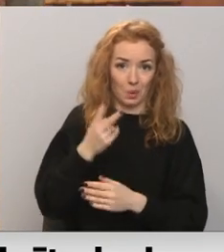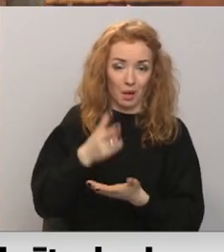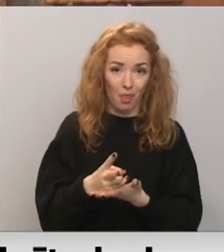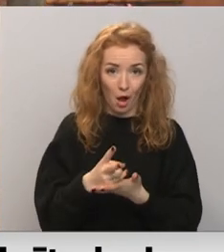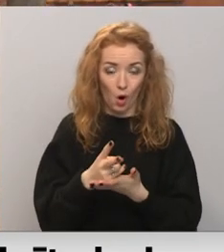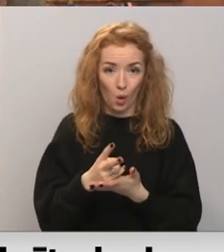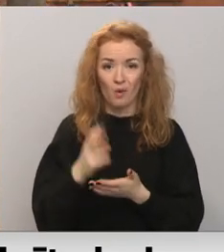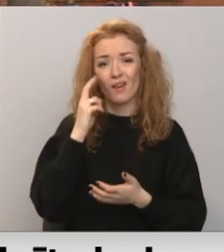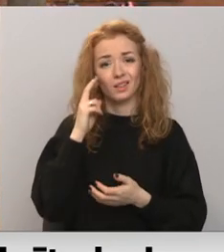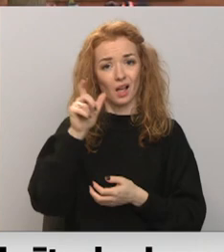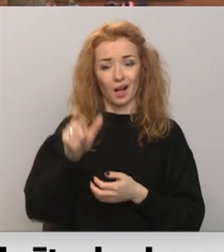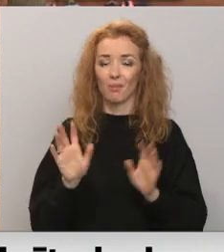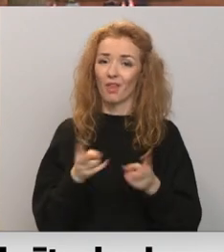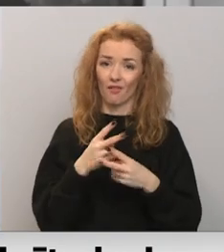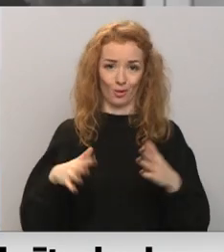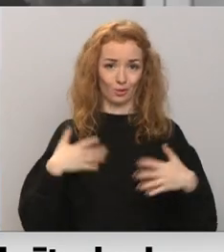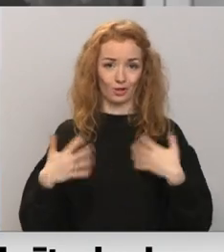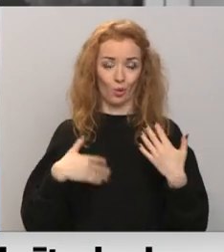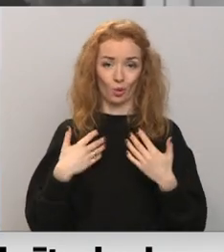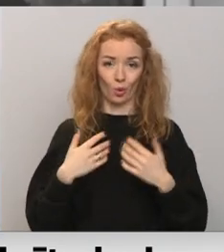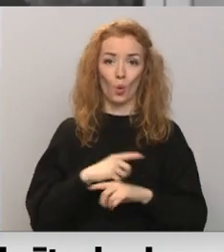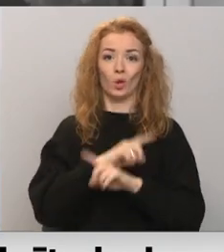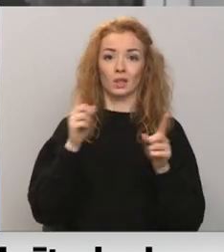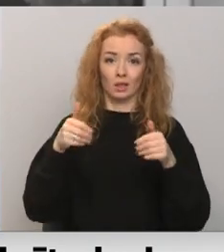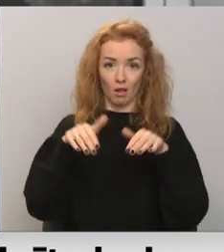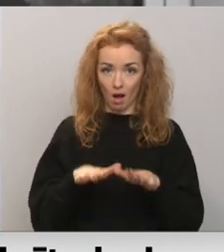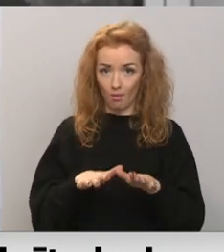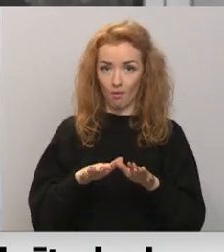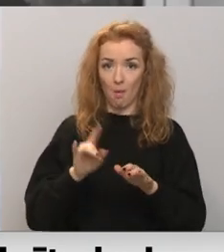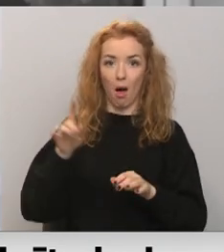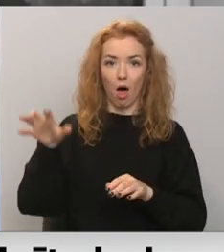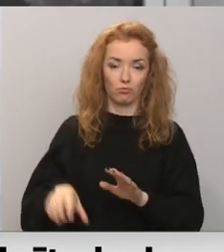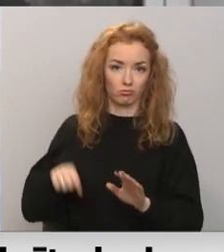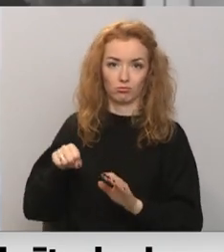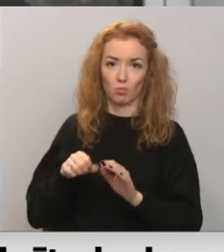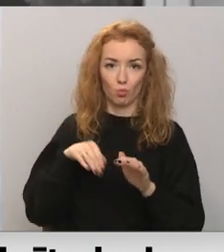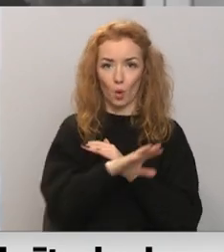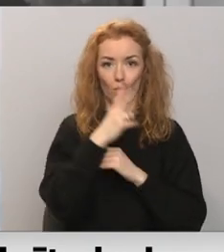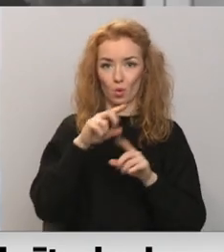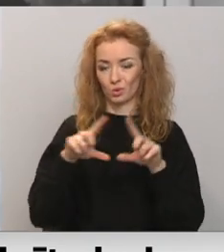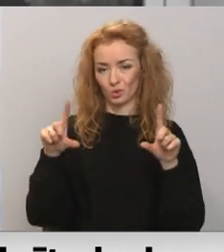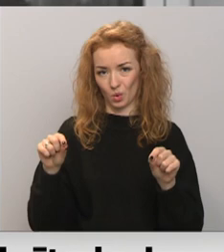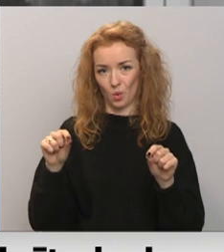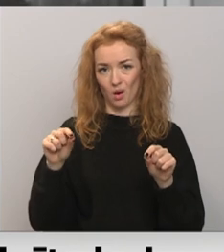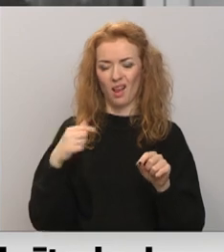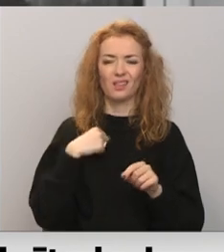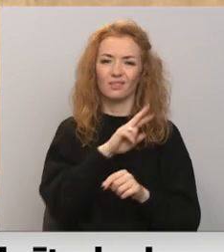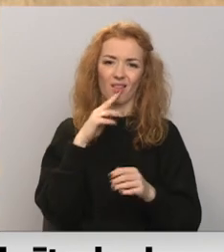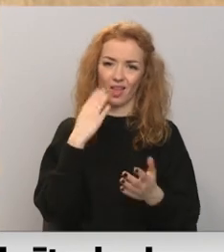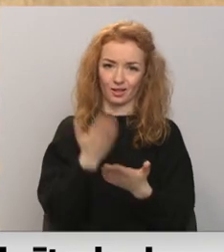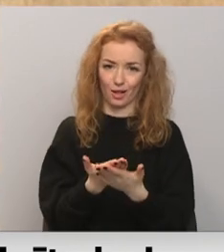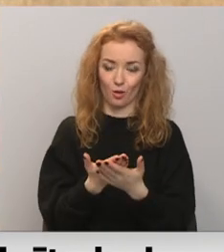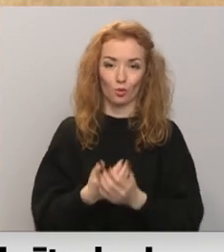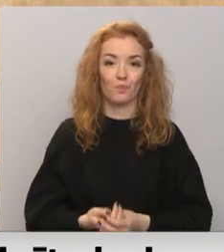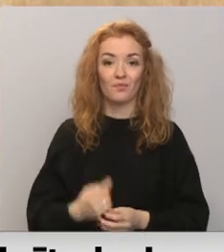nevajadzētu satraukties un tādēļ pieņemt lēmumus, bērns ņemt ārā no izglītības iestādes. Es to nerekomendēju.